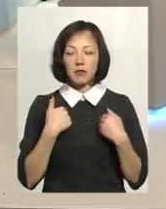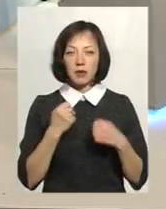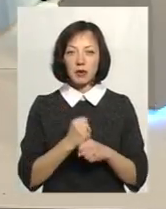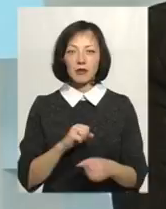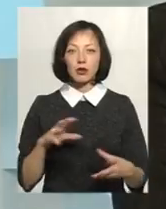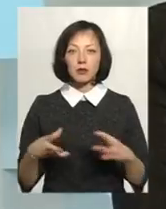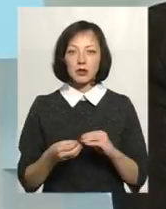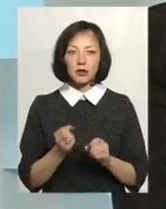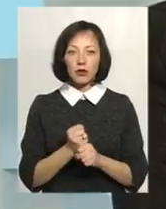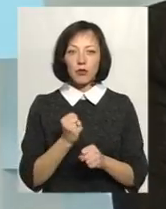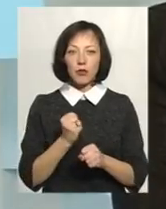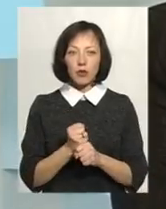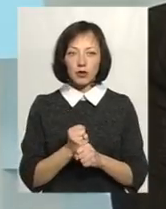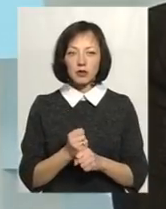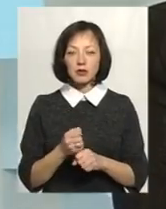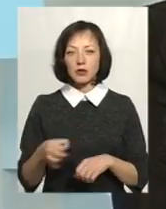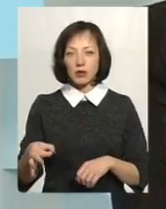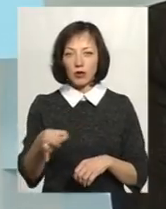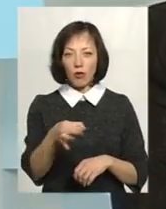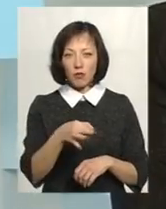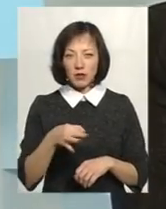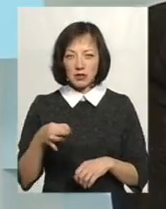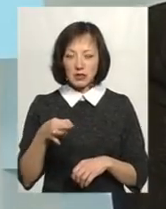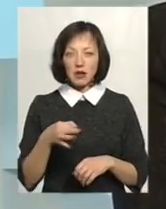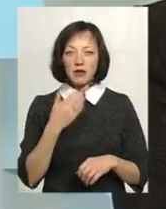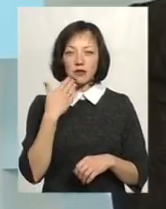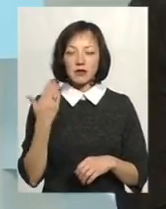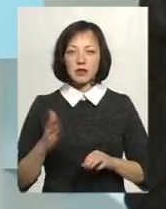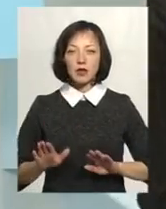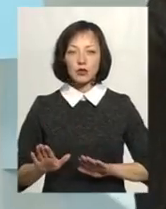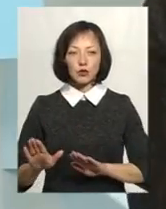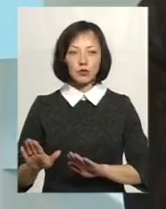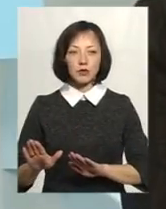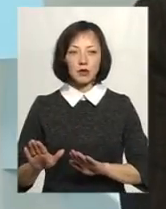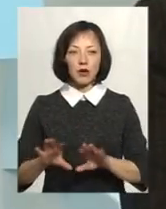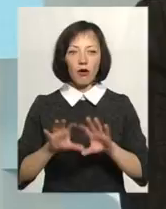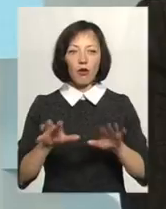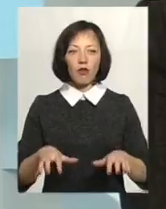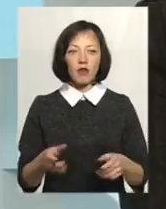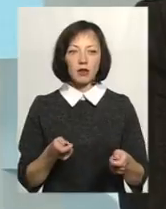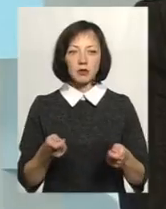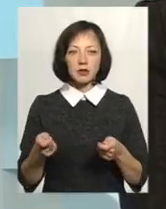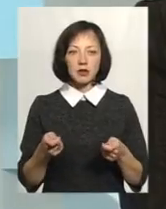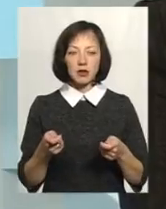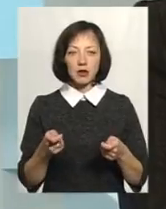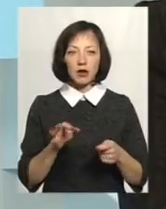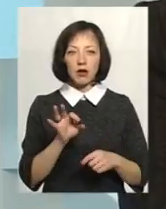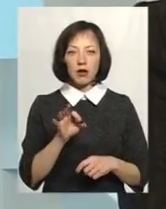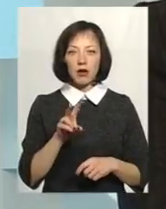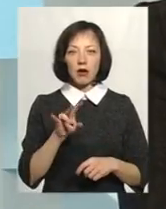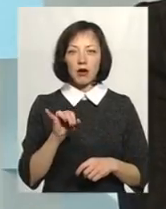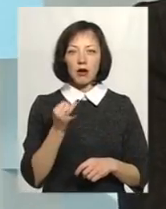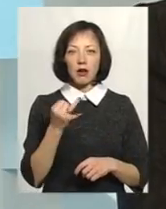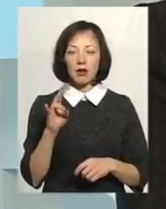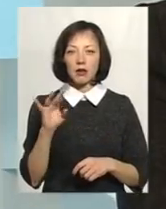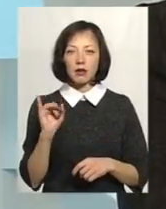пісомки роботи краєзнавців області, виступав заступник голови обдержаміністрації Олійнік Валерій